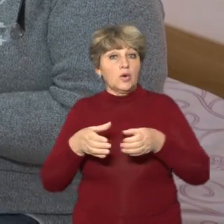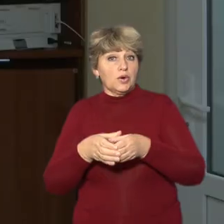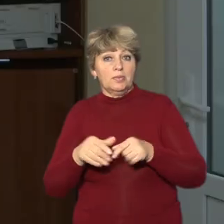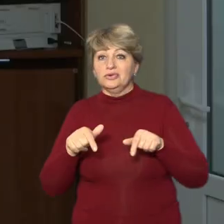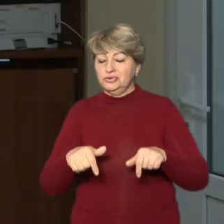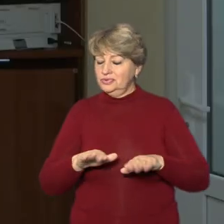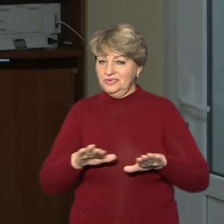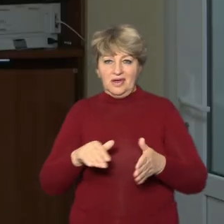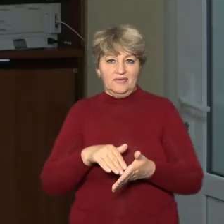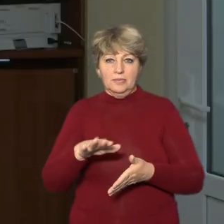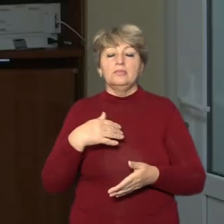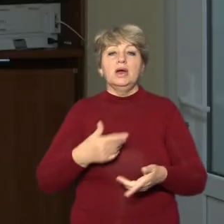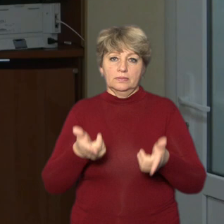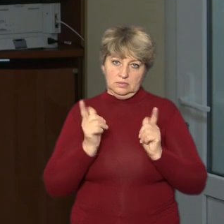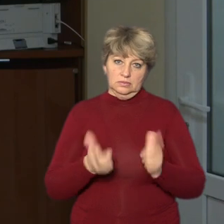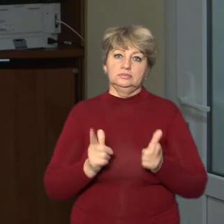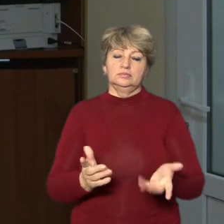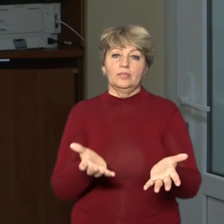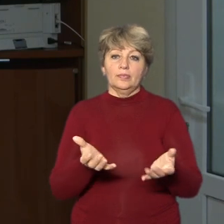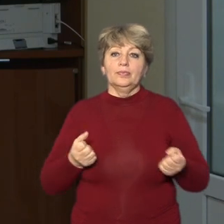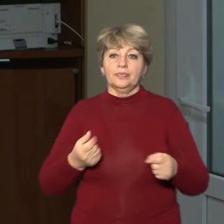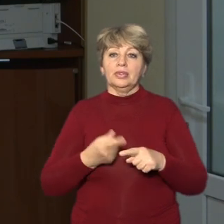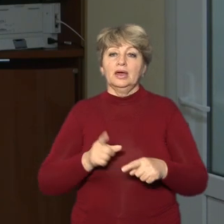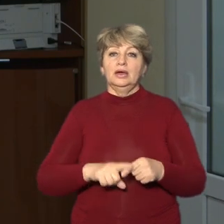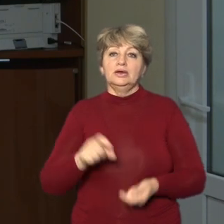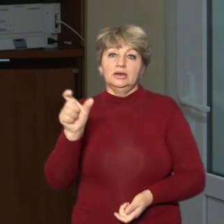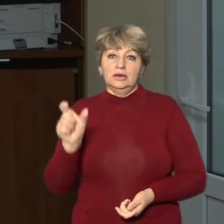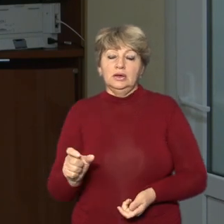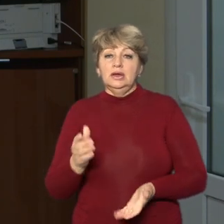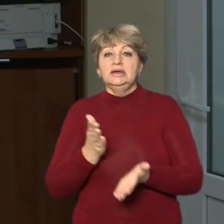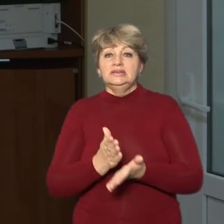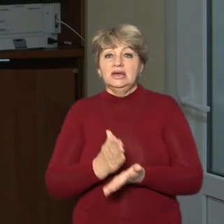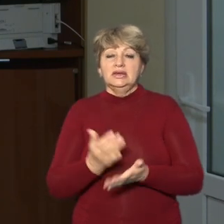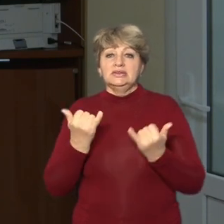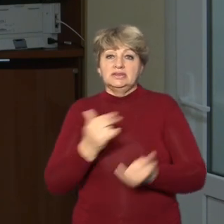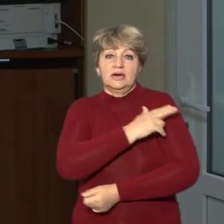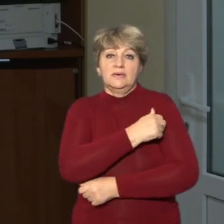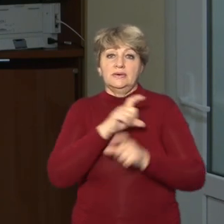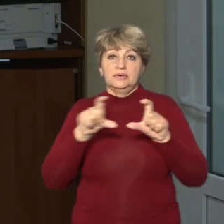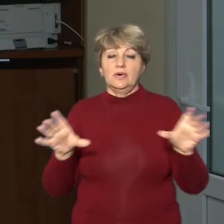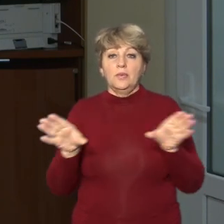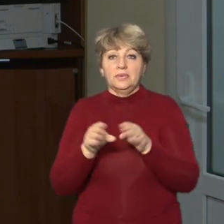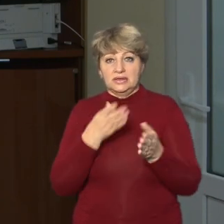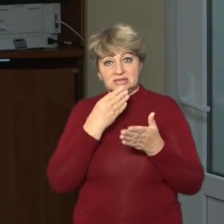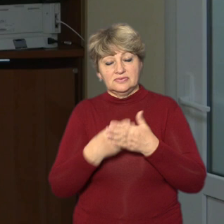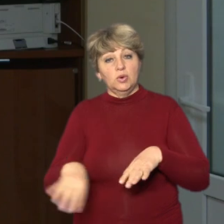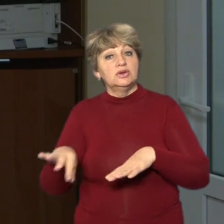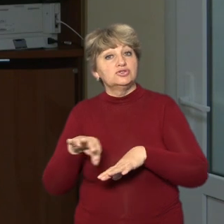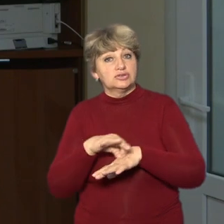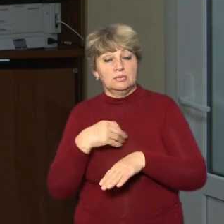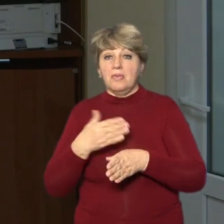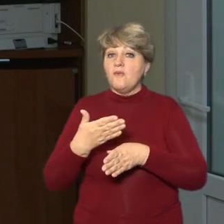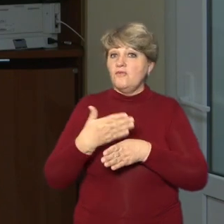відмовили. Ми пішли на зустріч, і цей пацієнт знаходиться в стаціонарі зі своєю дружиною. І ми